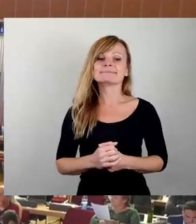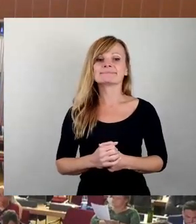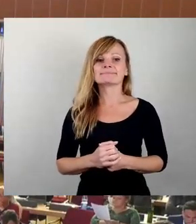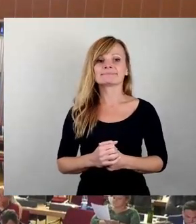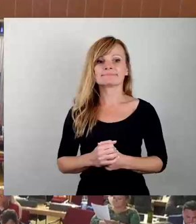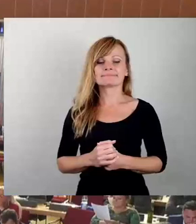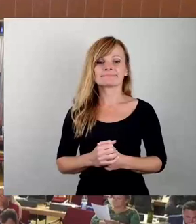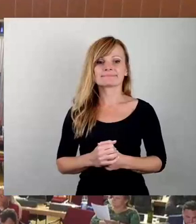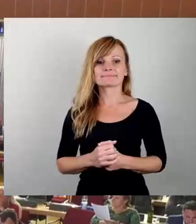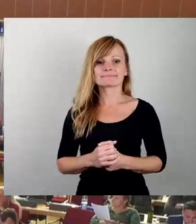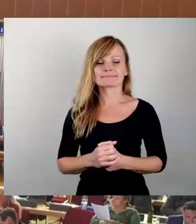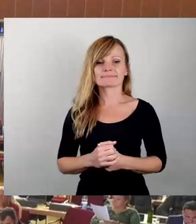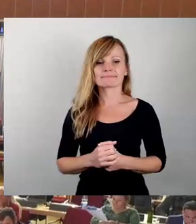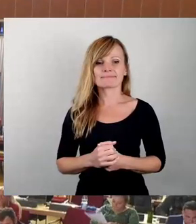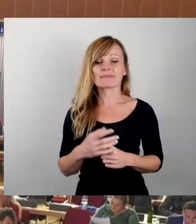Arbeitsreicher Tag.